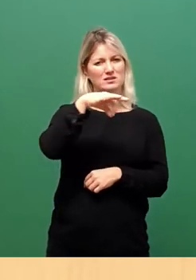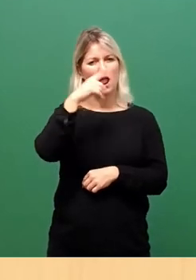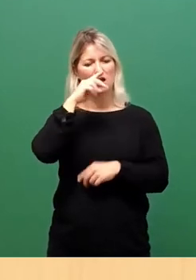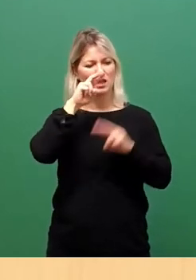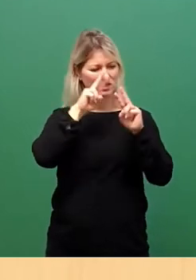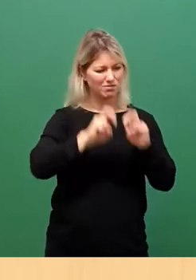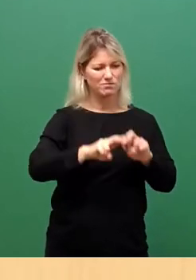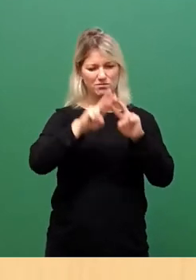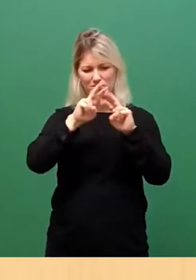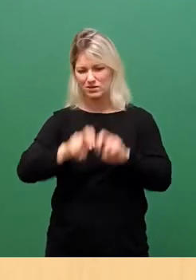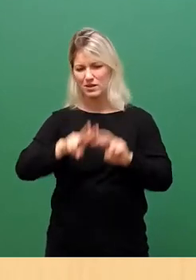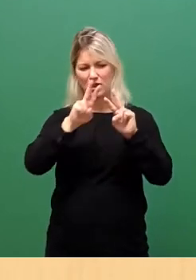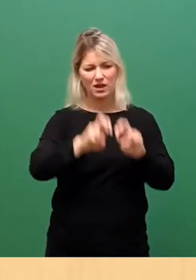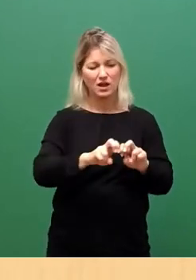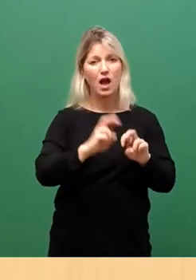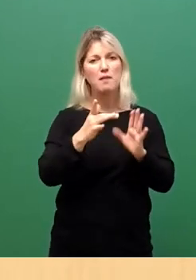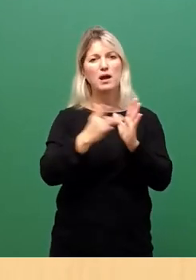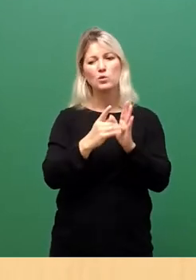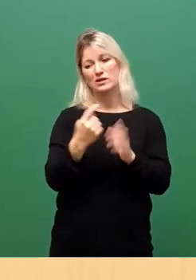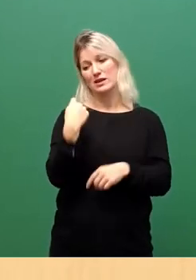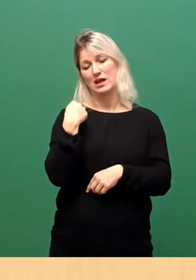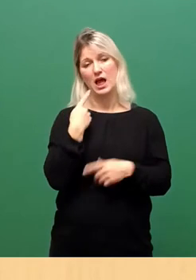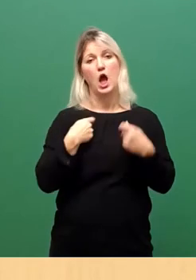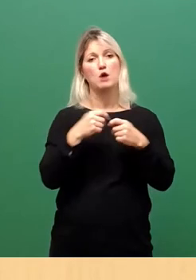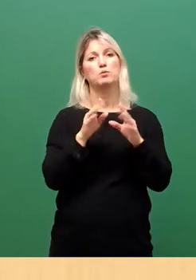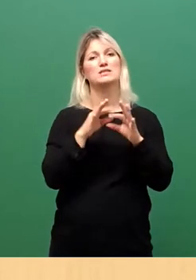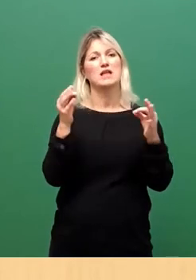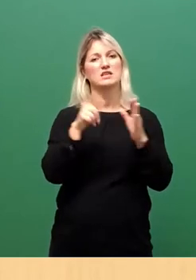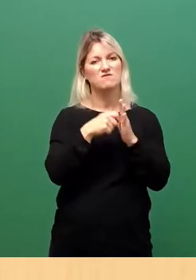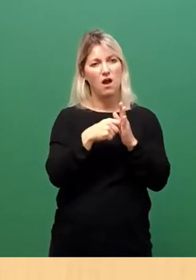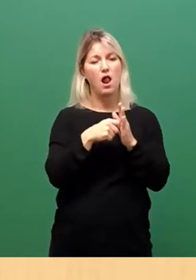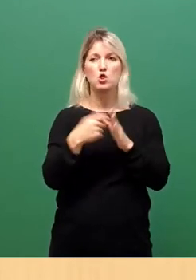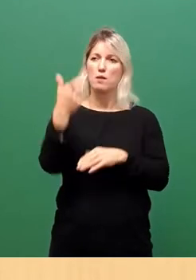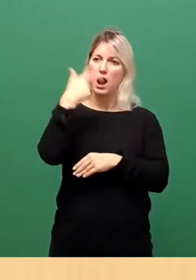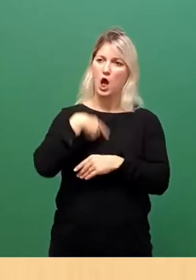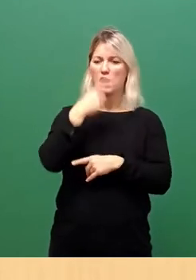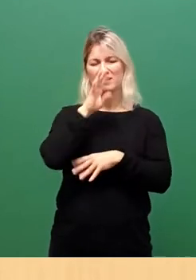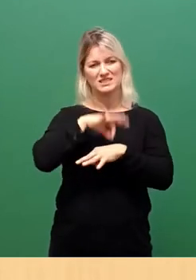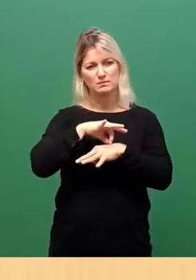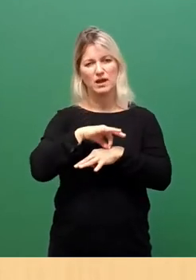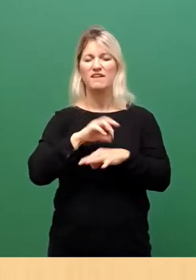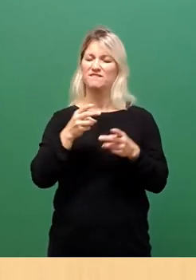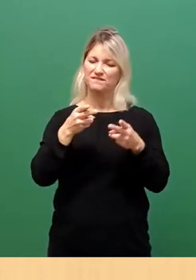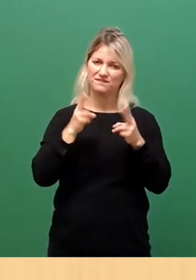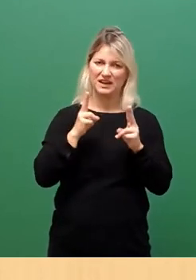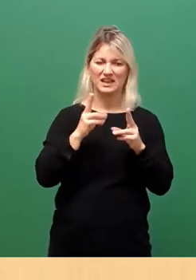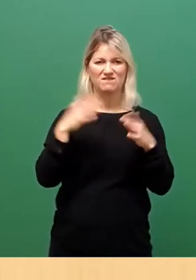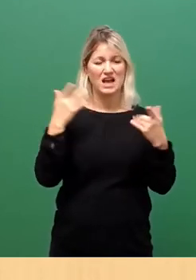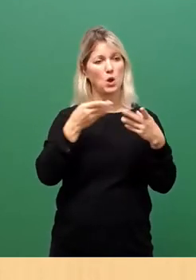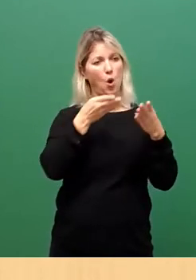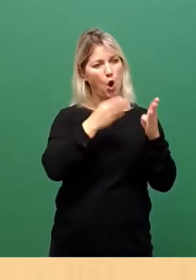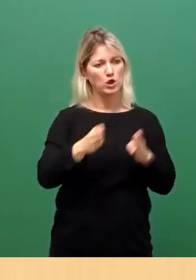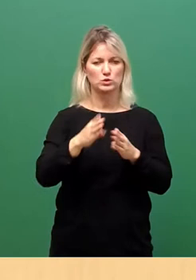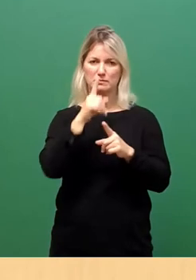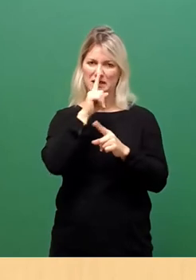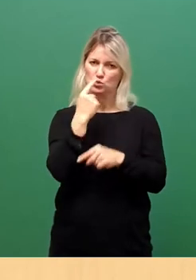zurückliegende Bundestagswahl noch mal sehr dafür sensibilisiert worden, dass die absolute Sicherstellung der Ordnungsgemäßheit der Wahl im Vordergrund